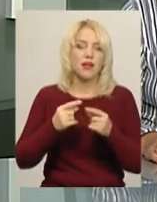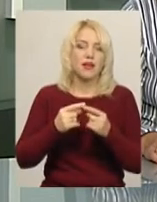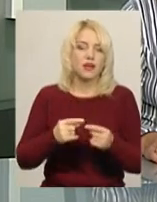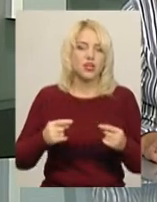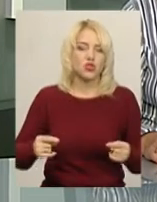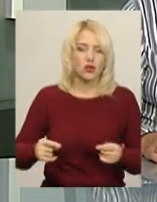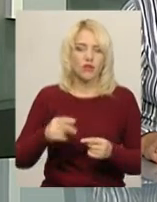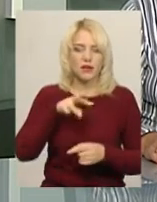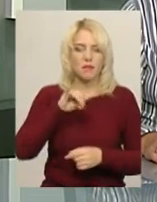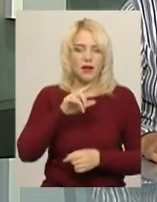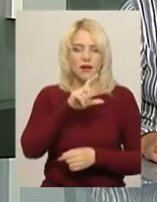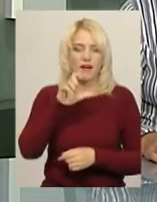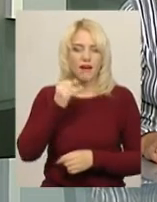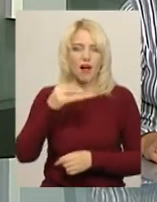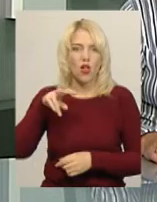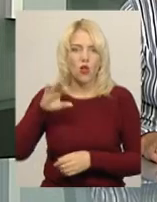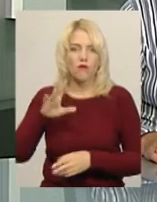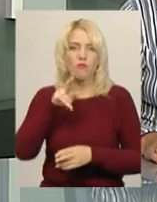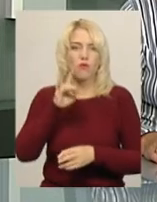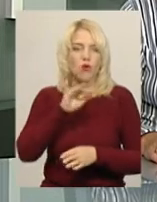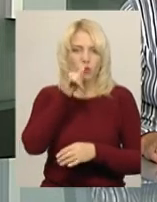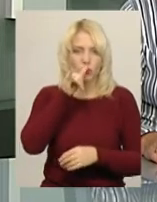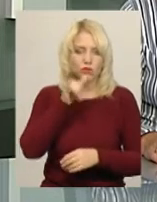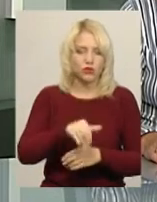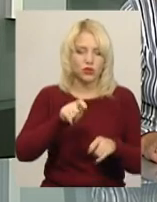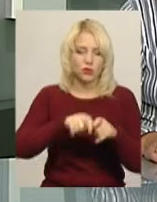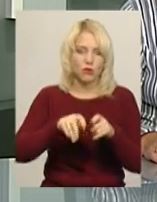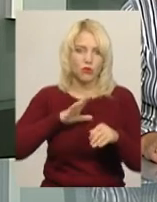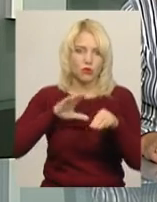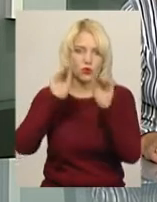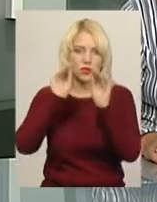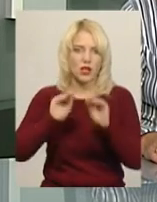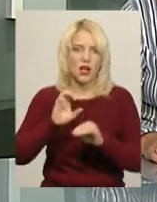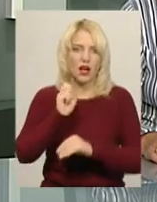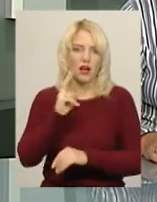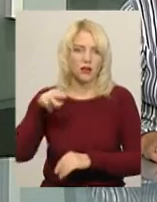Володимир Михайлов. Про недопущення до перевірки було складено відповідний акт.